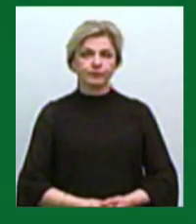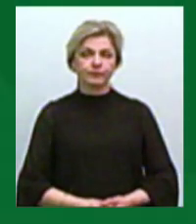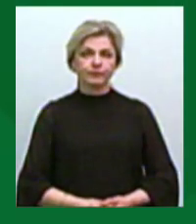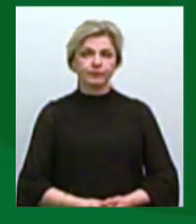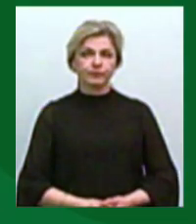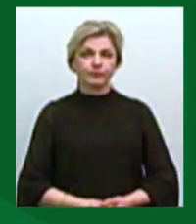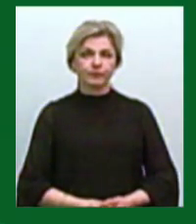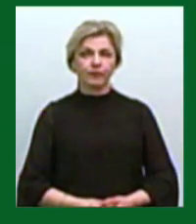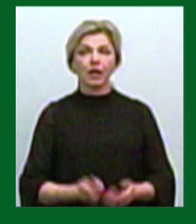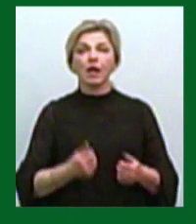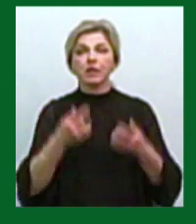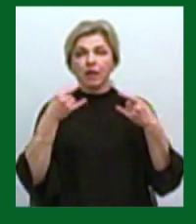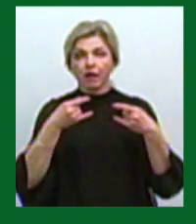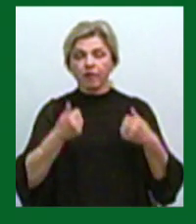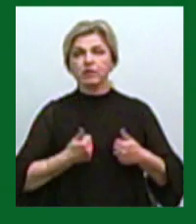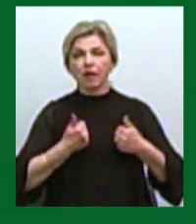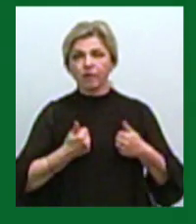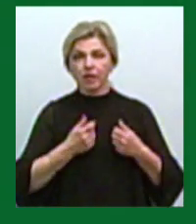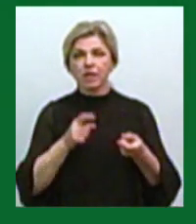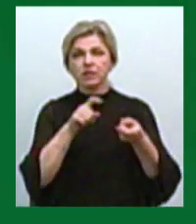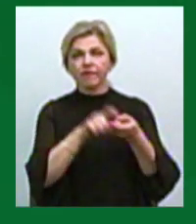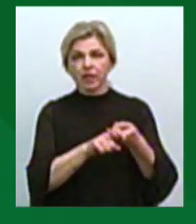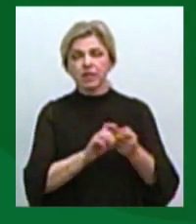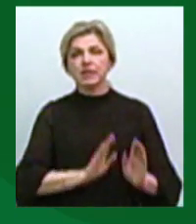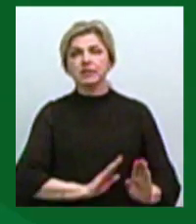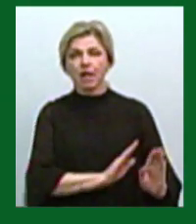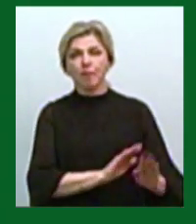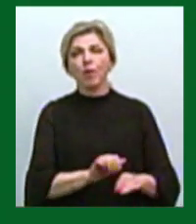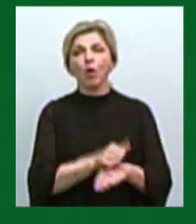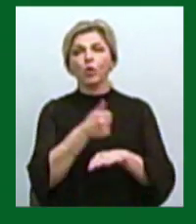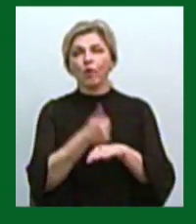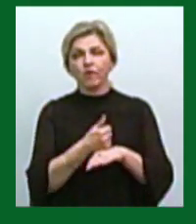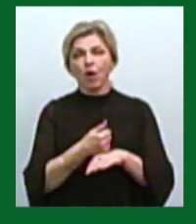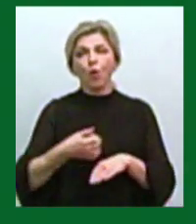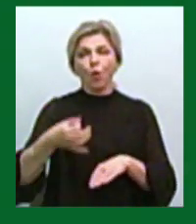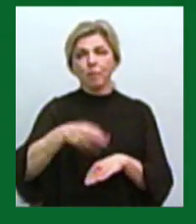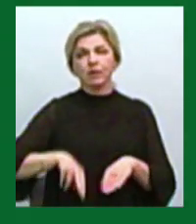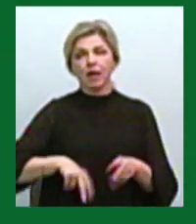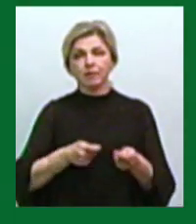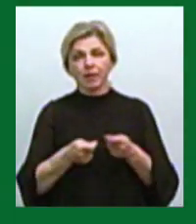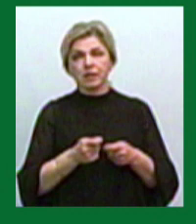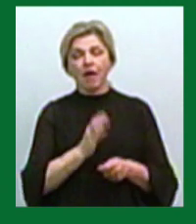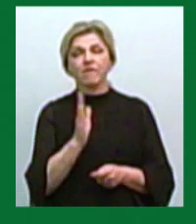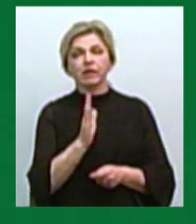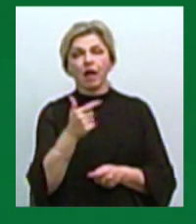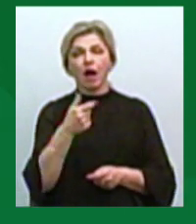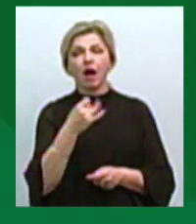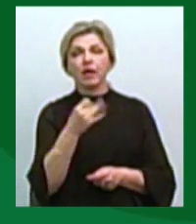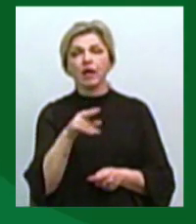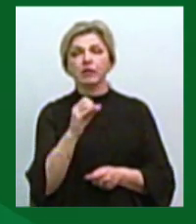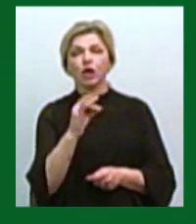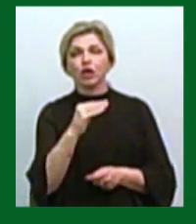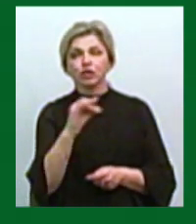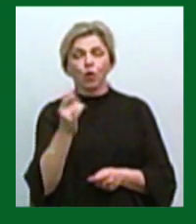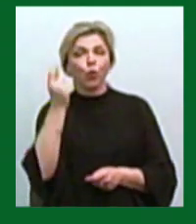Ми намагалися з'язатися з профільним заступником голови облдержадміністрації Валентином Гайдаржи, або дізнатися